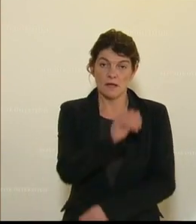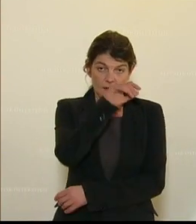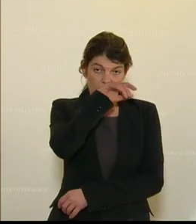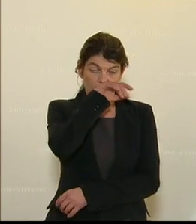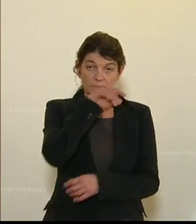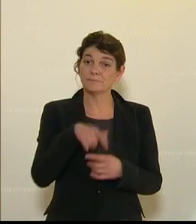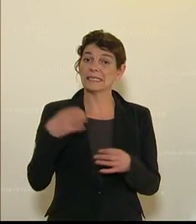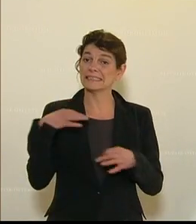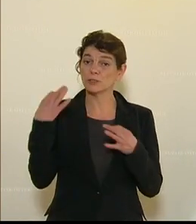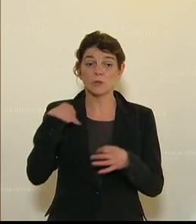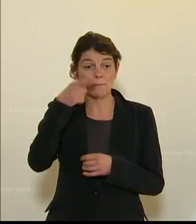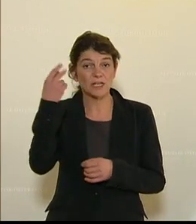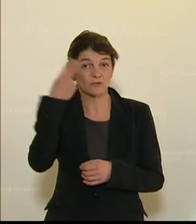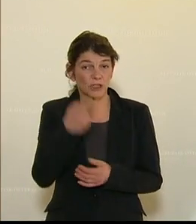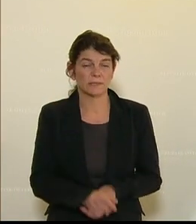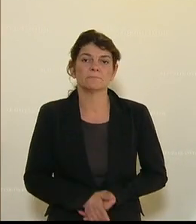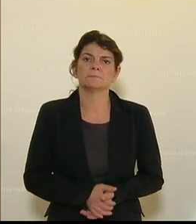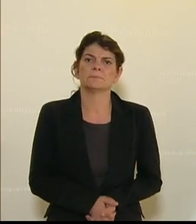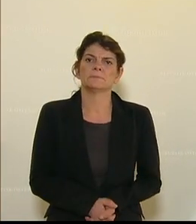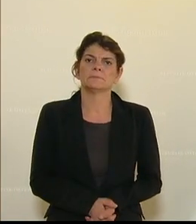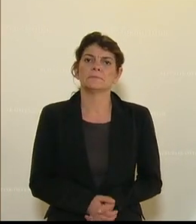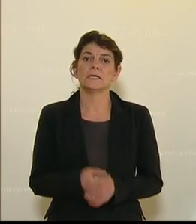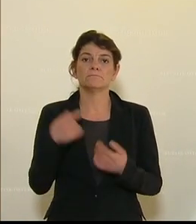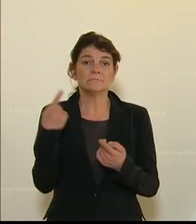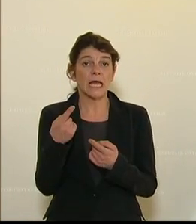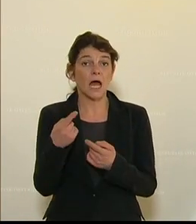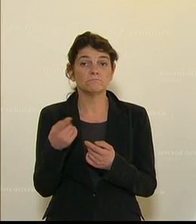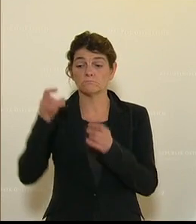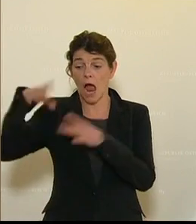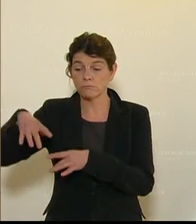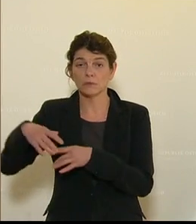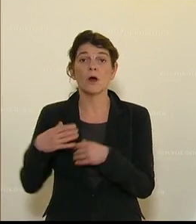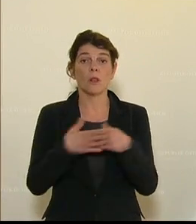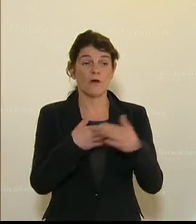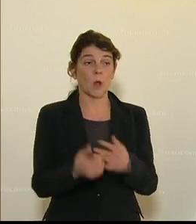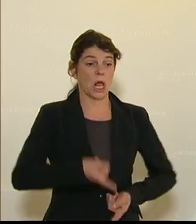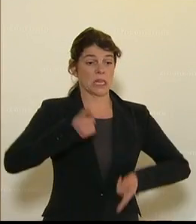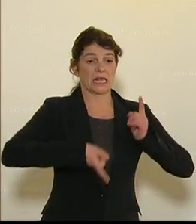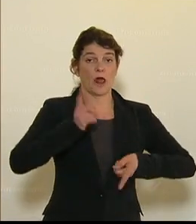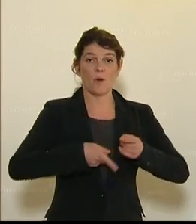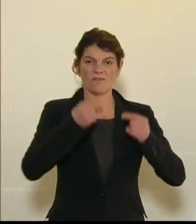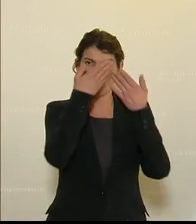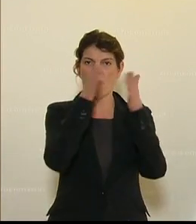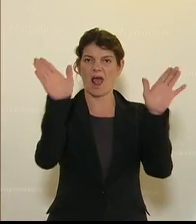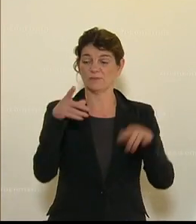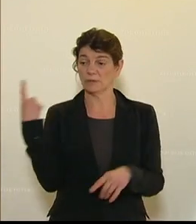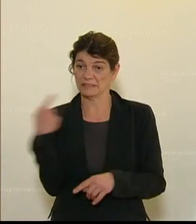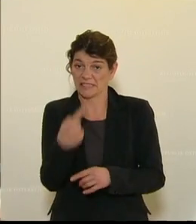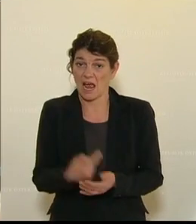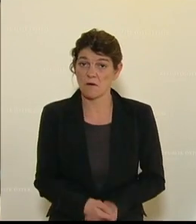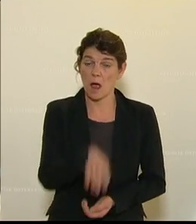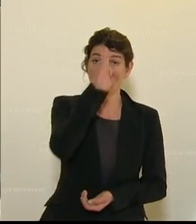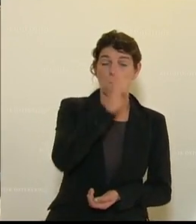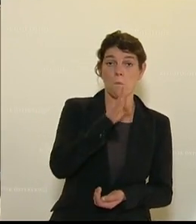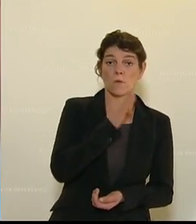Der gesunde Menschenverstand wird ersetzt durch die Diktatur der Toleranz, die Sie an den Tag legen. Am